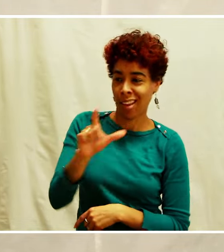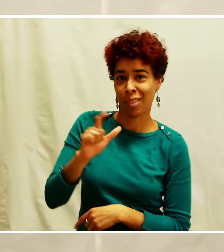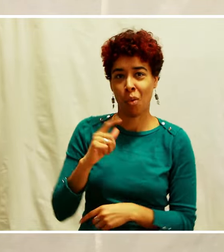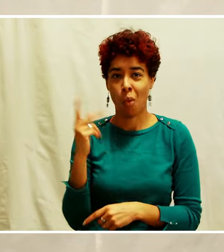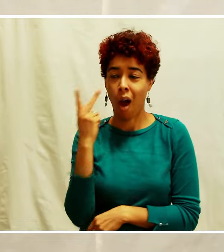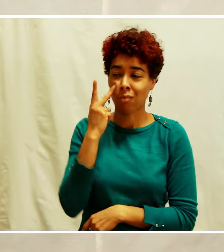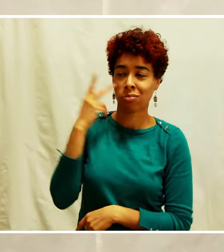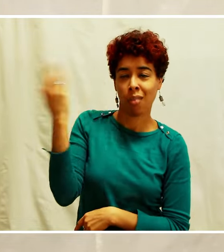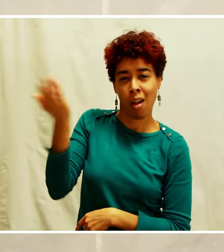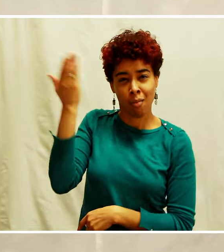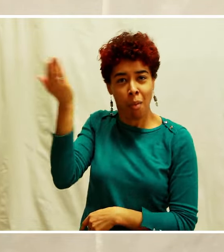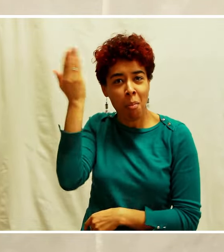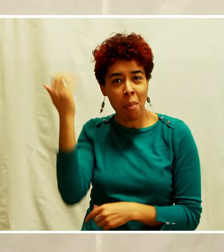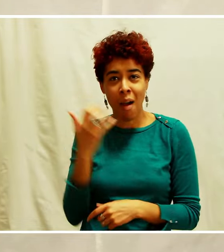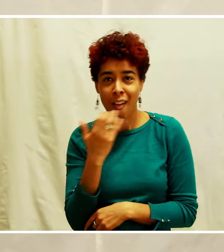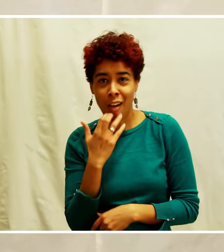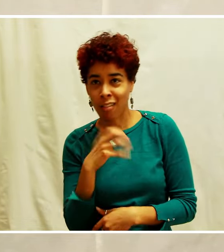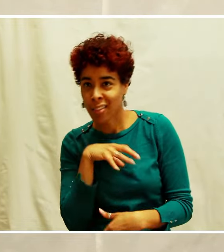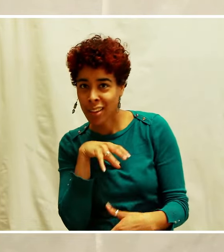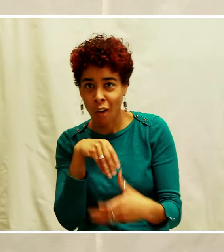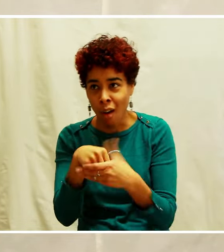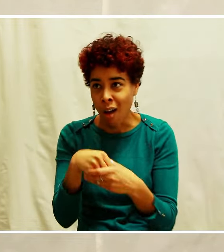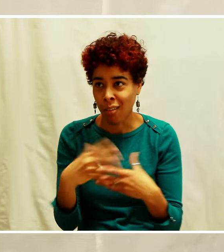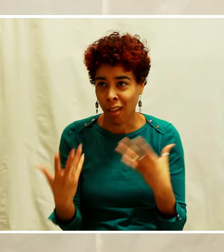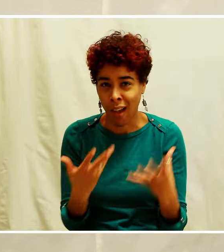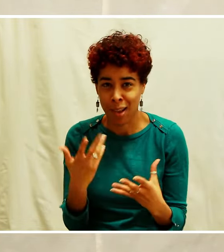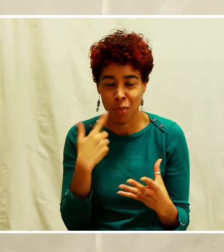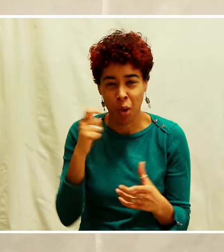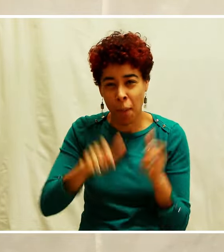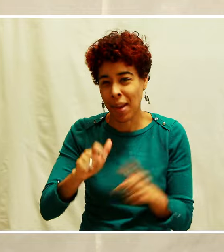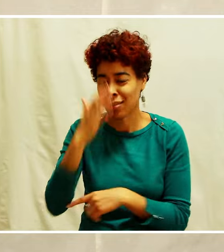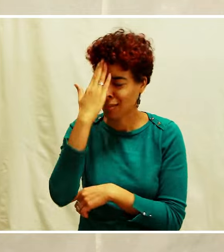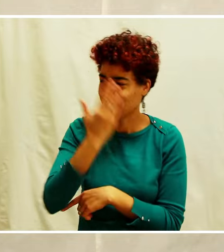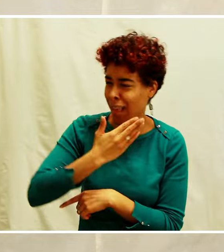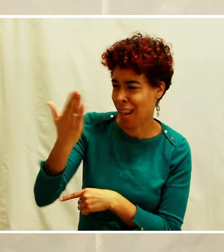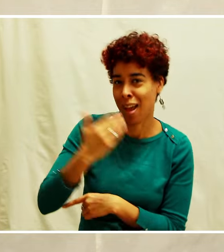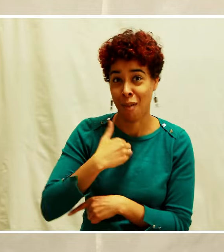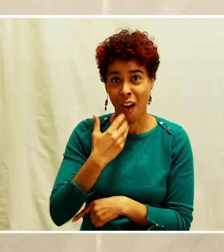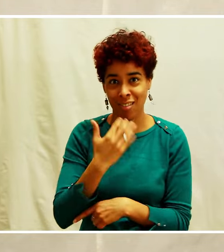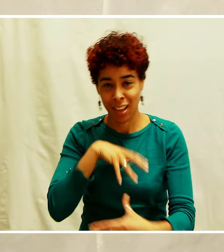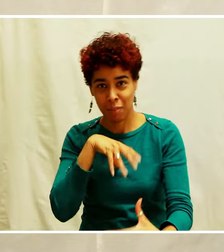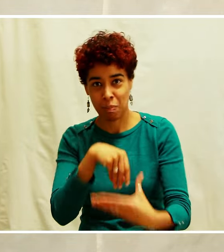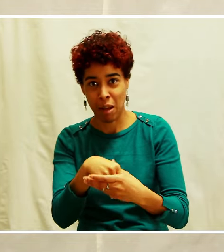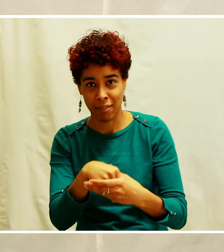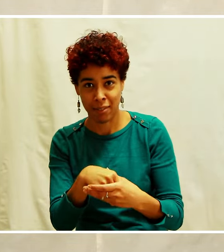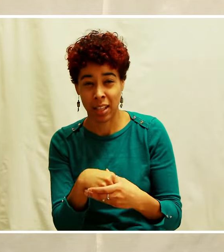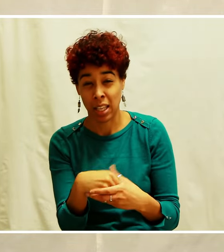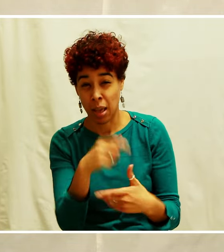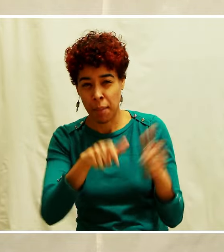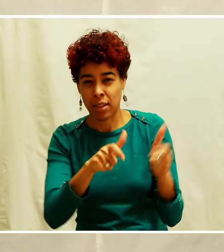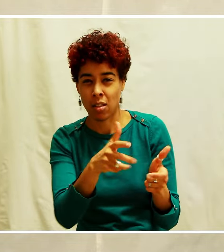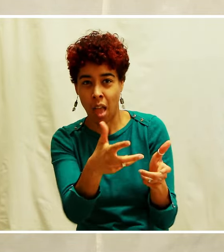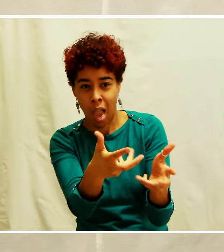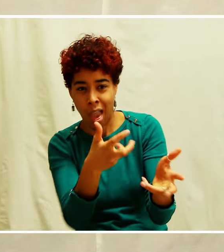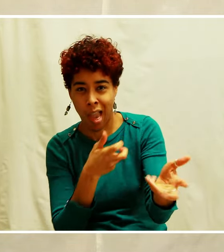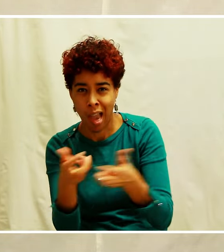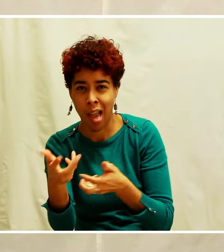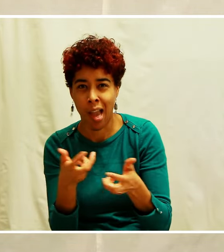vraiment le cercle privé avec les gens qui sont connus, etc. Ça attire pas mal de monde.